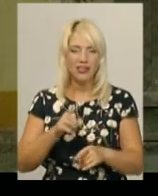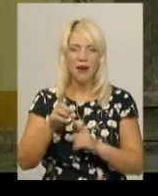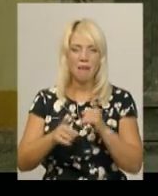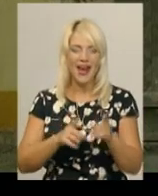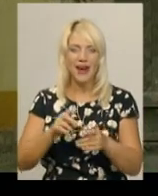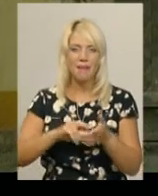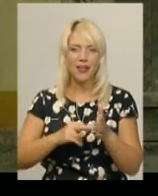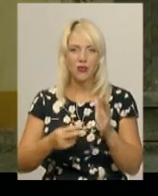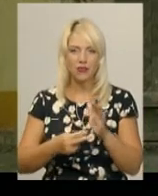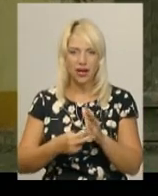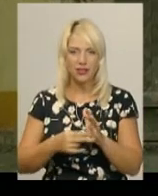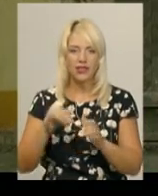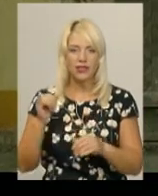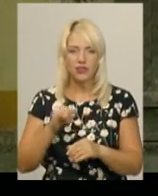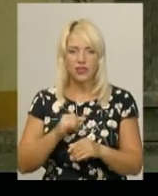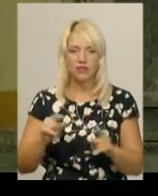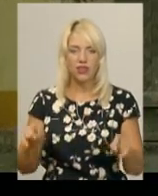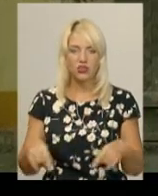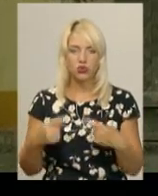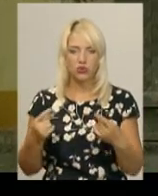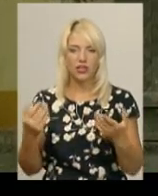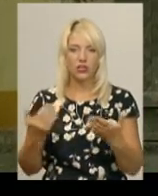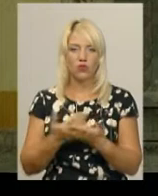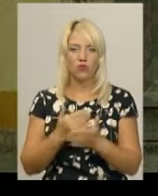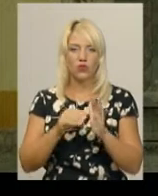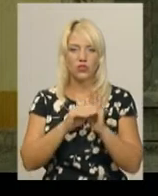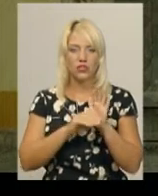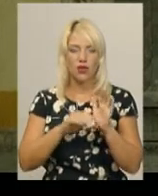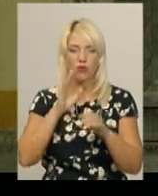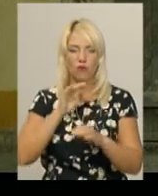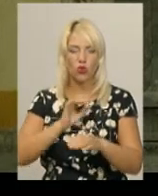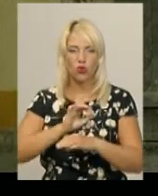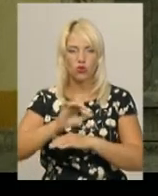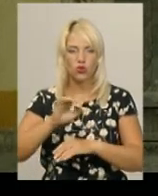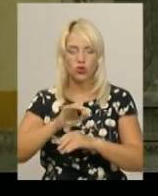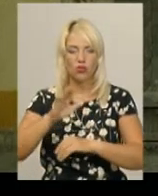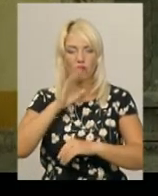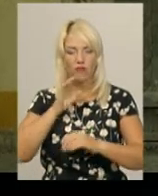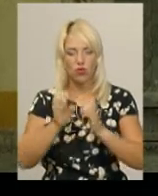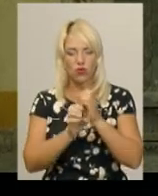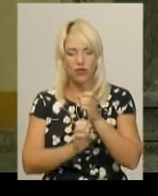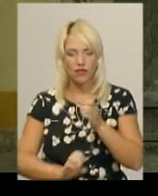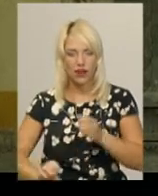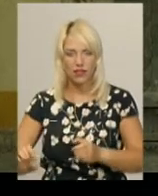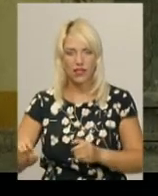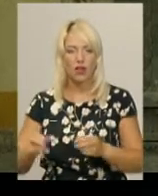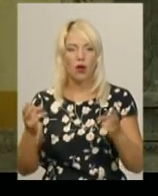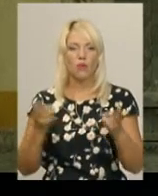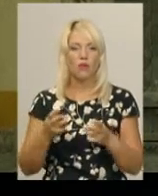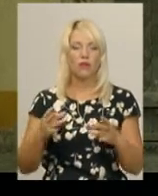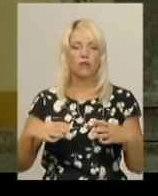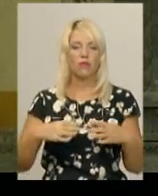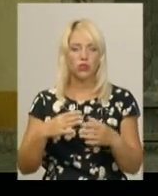влаштувати нову систему водопостачання, водовідведення, мають бути